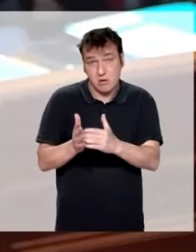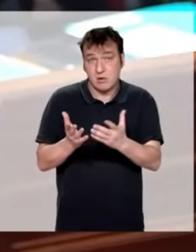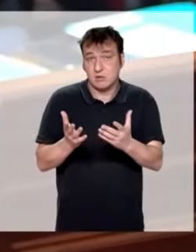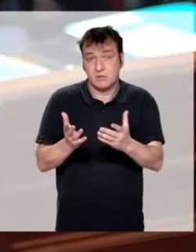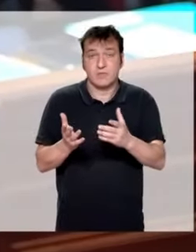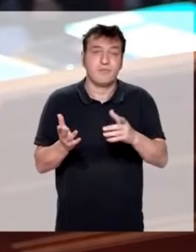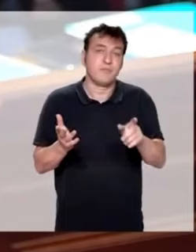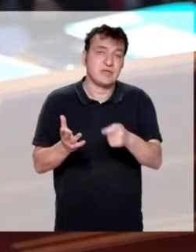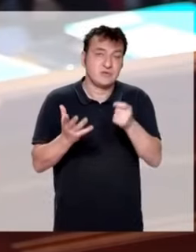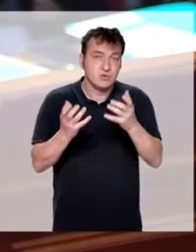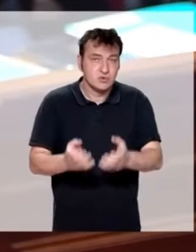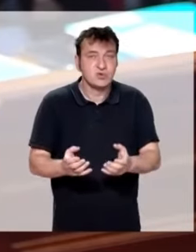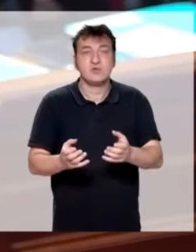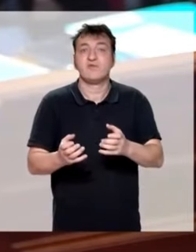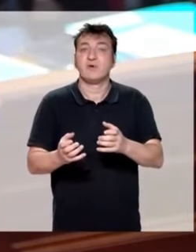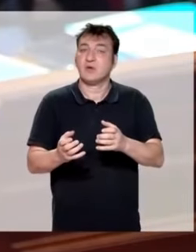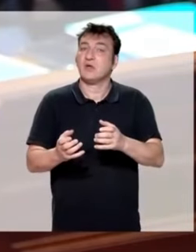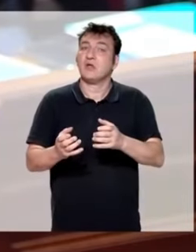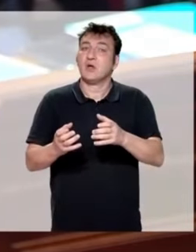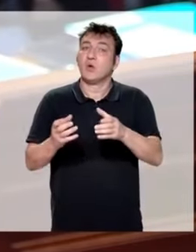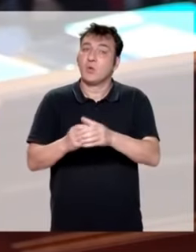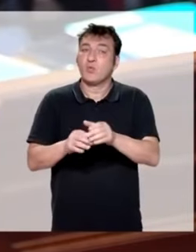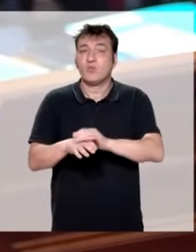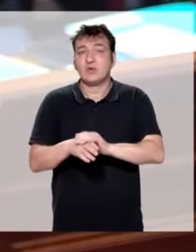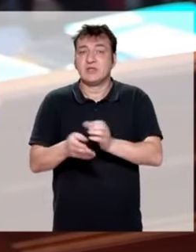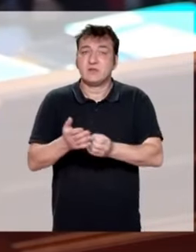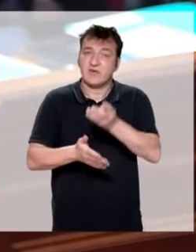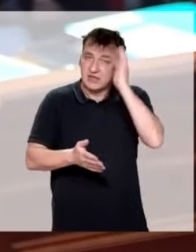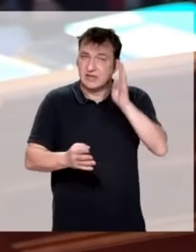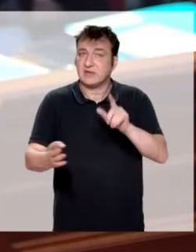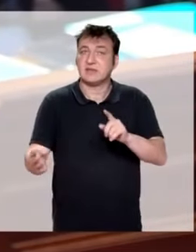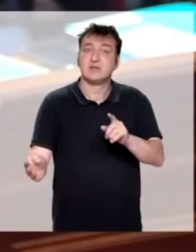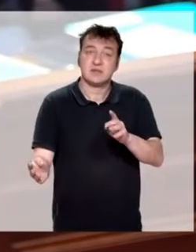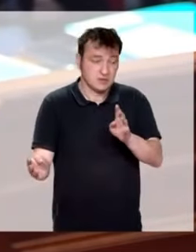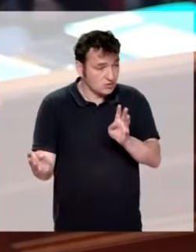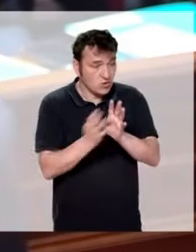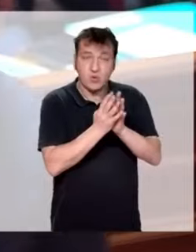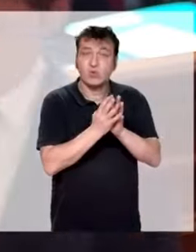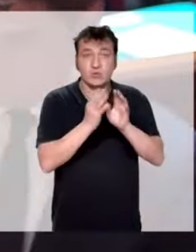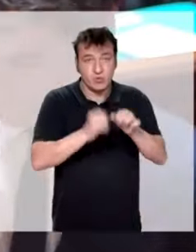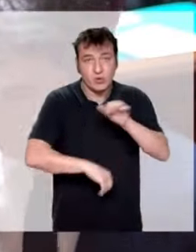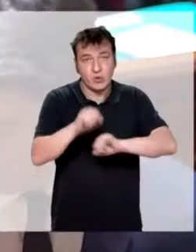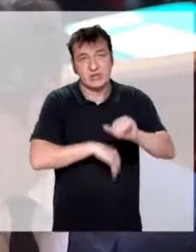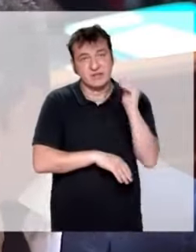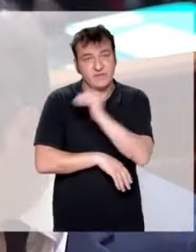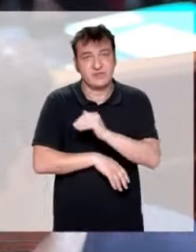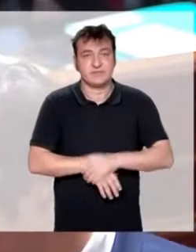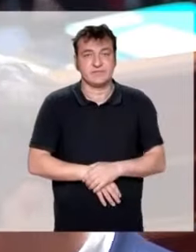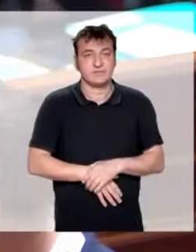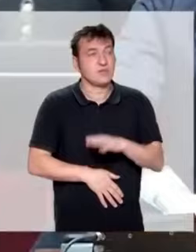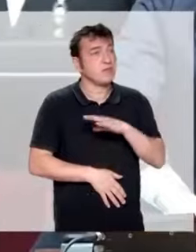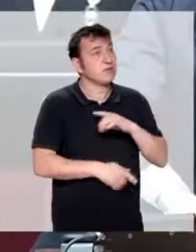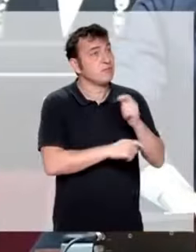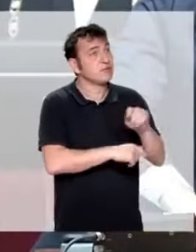souhaite évidemment que la rencontre avec les forces politiques calédoniennes que nous avons proposées puisse se tenir très rapidement. Madame la Présidente.